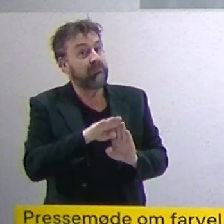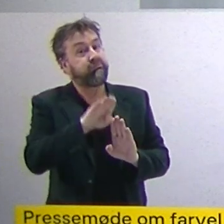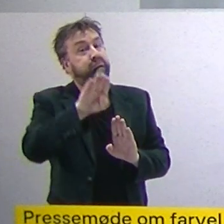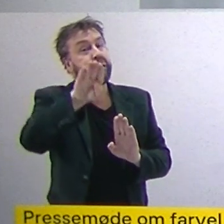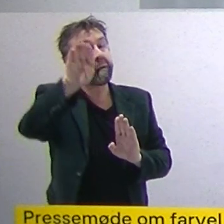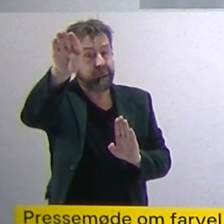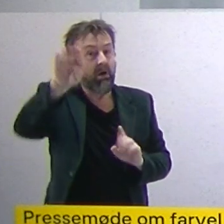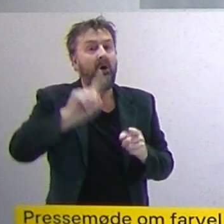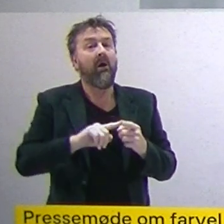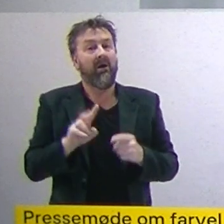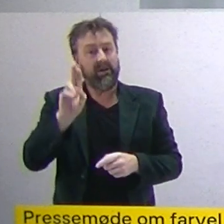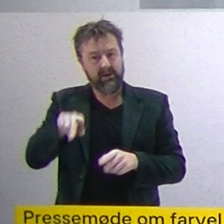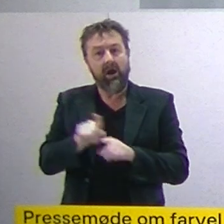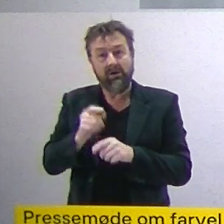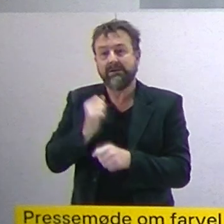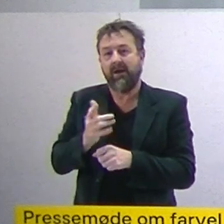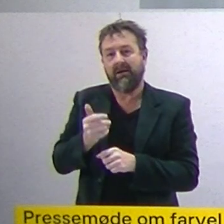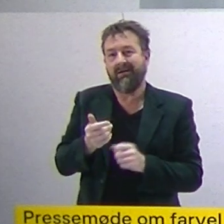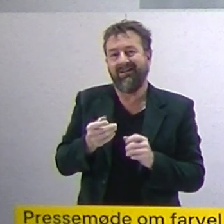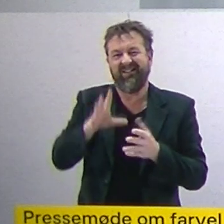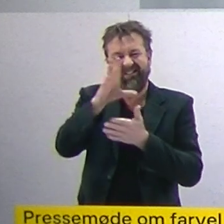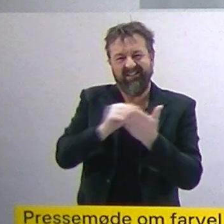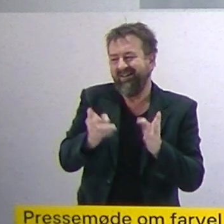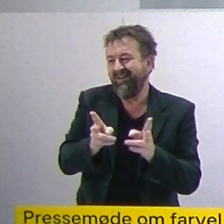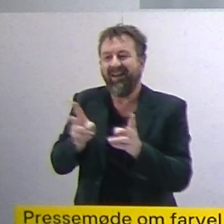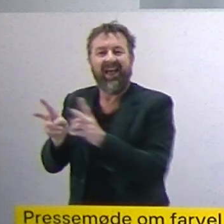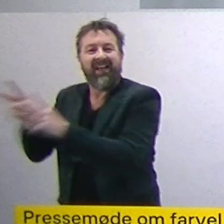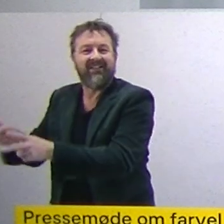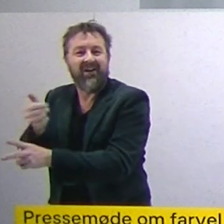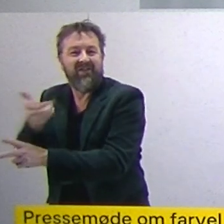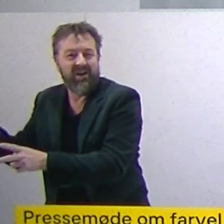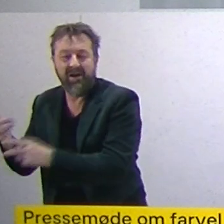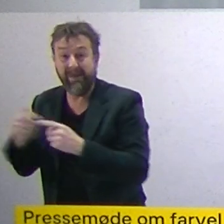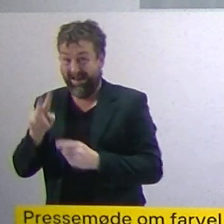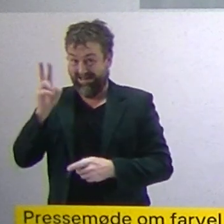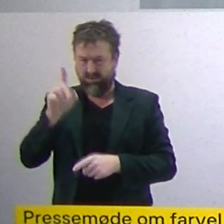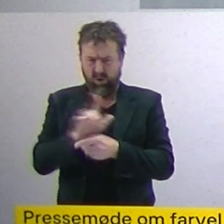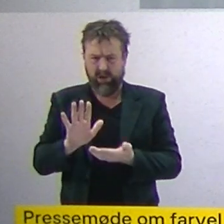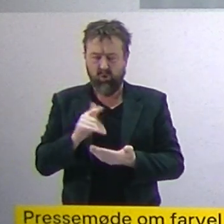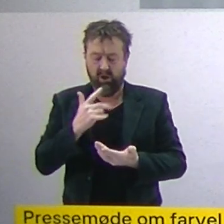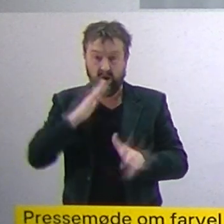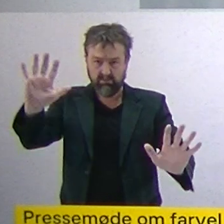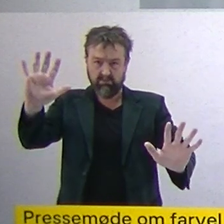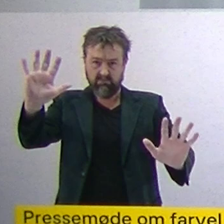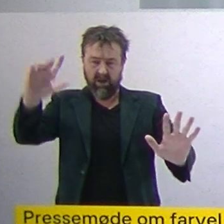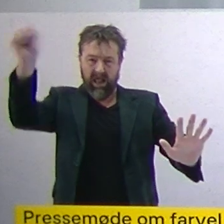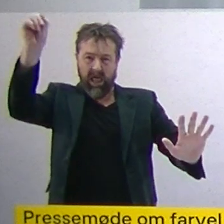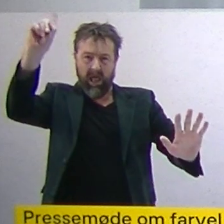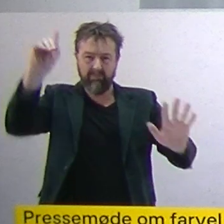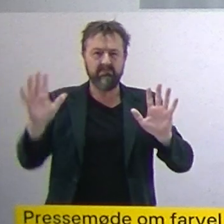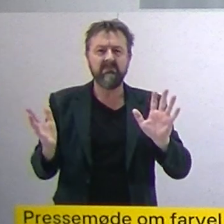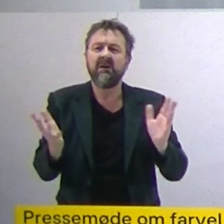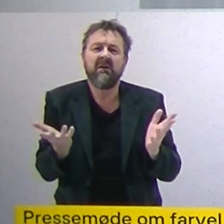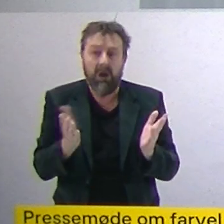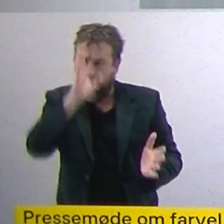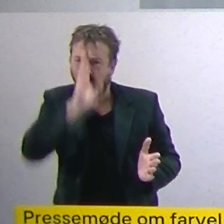stigninger i antallet af indlæggelser. Men som sagt er der ikke nogen alarmklokker, der ringer i forhold til antallet